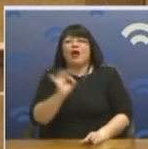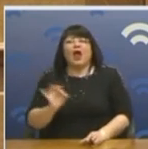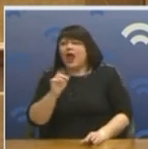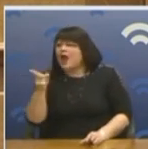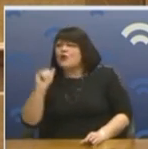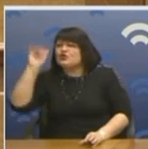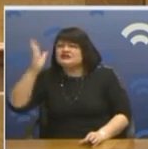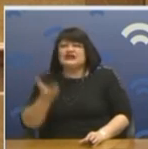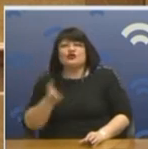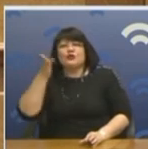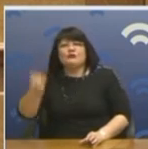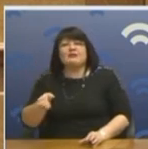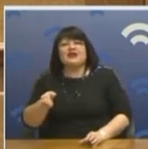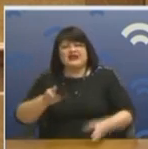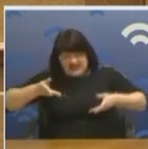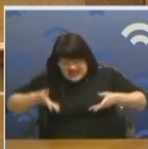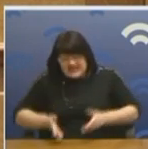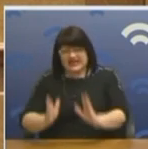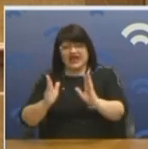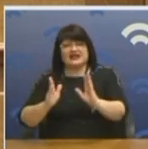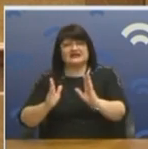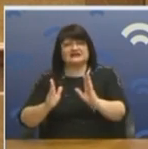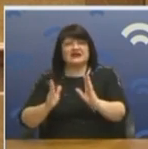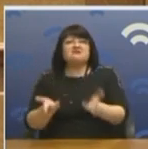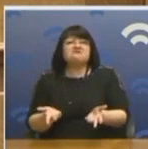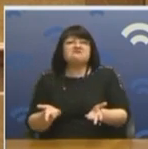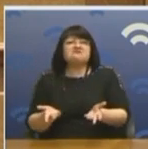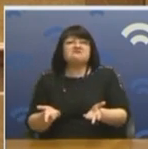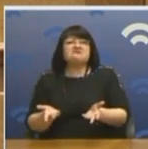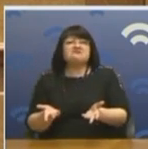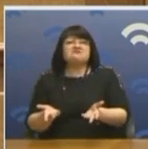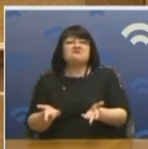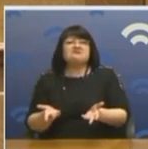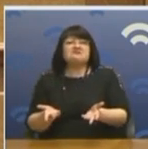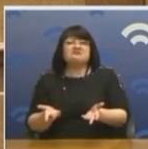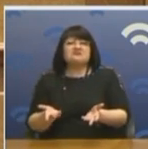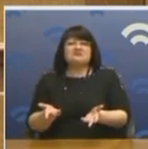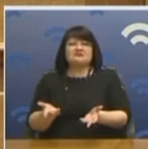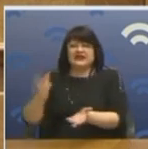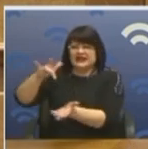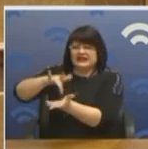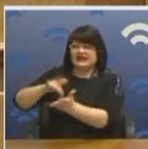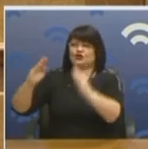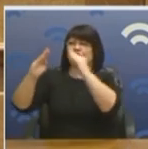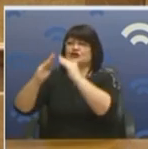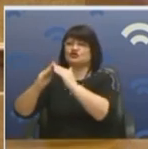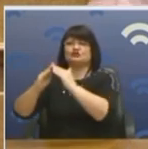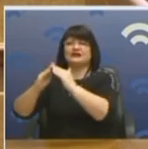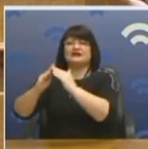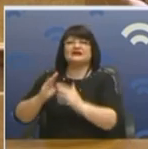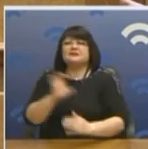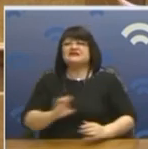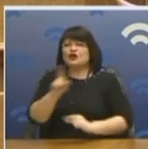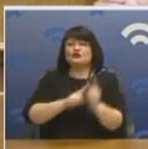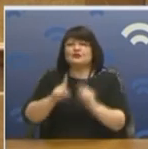γυναίκα, πήγε στο νοσοκομείο, γέννησε η γυναίκα, η κακομήρα η Αθρικανή, γέννησε, πήγε στο κοτσπότ και δεν μπορούν να την βρουν. Τι ψάχνουν πόσες μέρες. Αυτό είναι